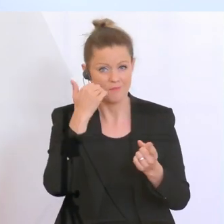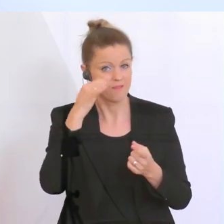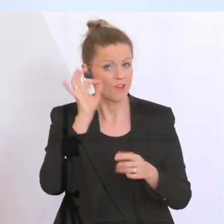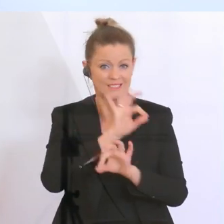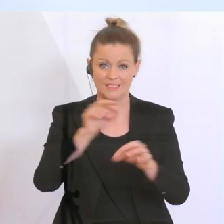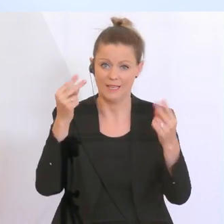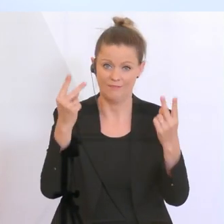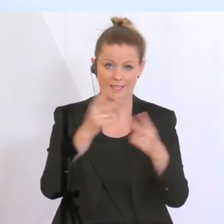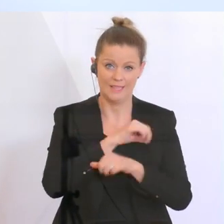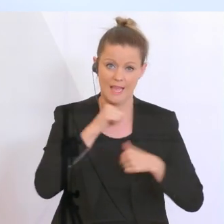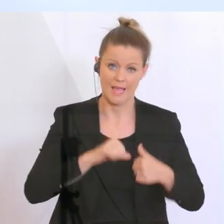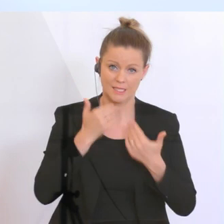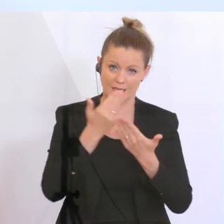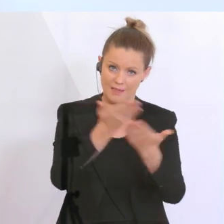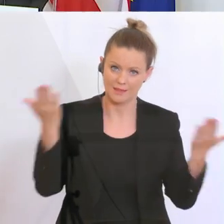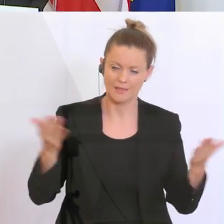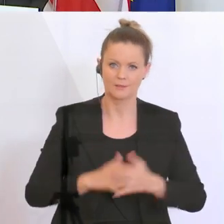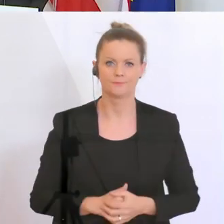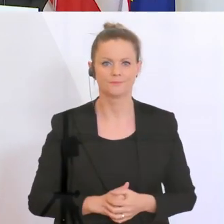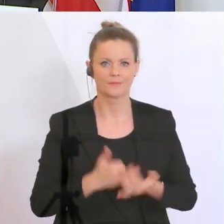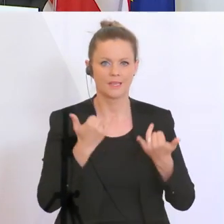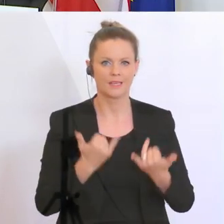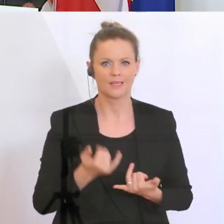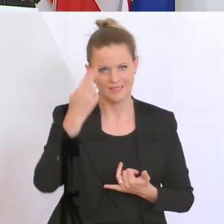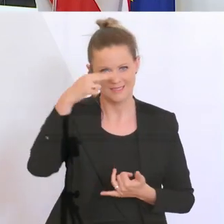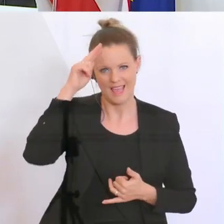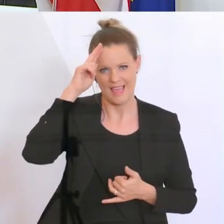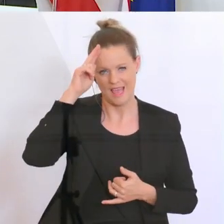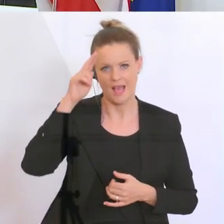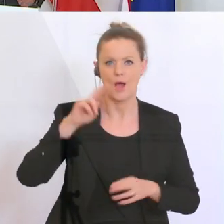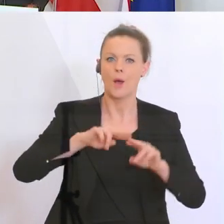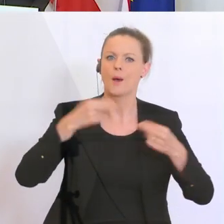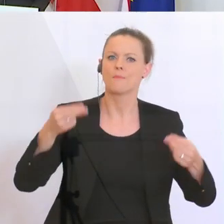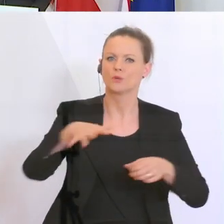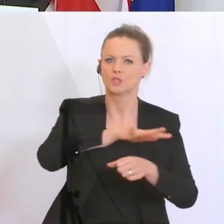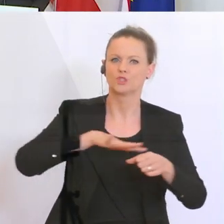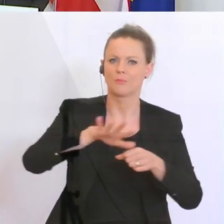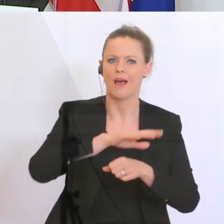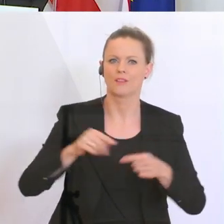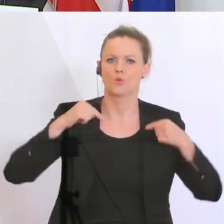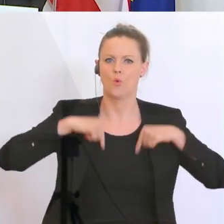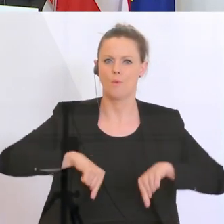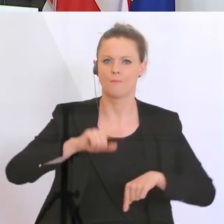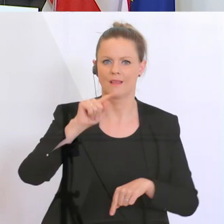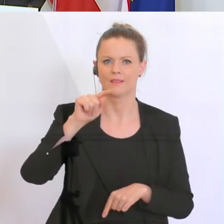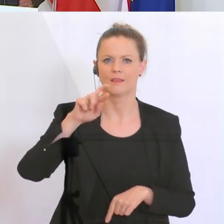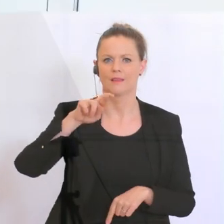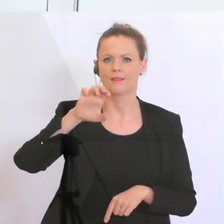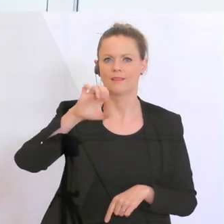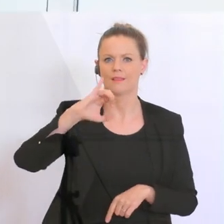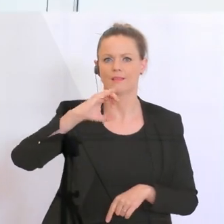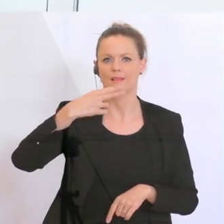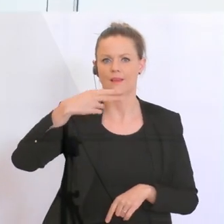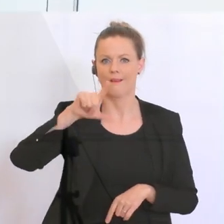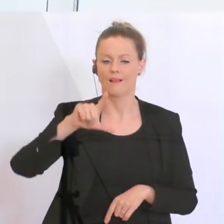sehr, sehr wichtig. Herzlichen Dank. Vielen Dank. Bundesspartnerobmann Treichl. Bitte schön. Danke vielmals. Danke auch sehr für die freundlichen